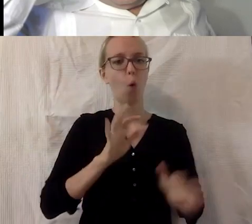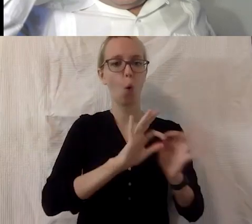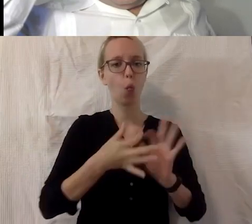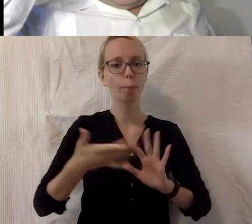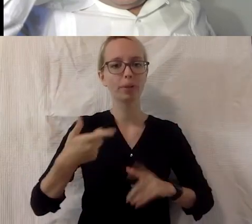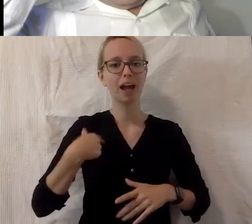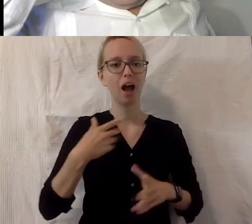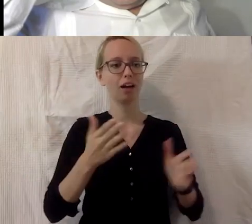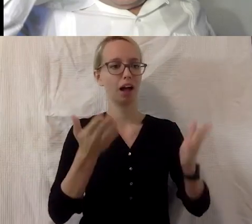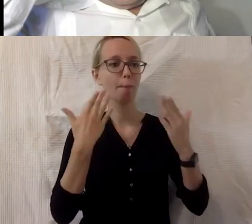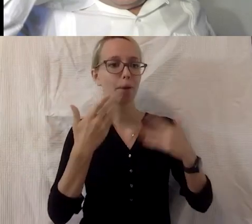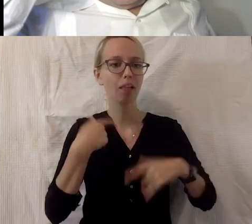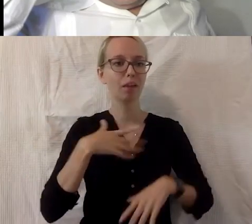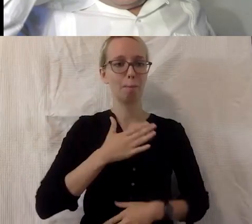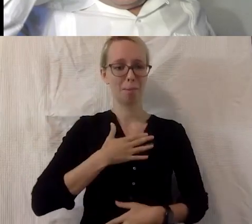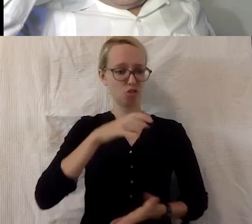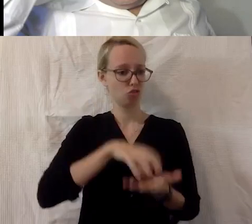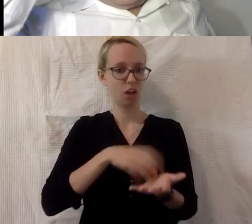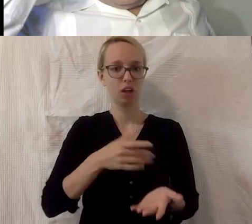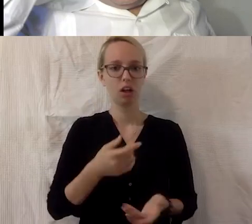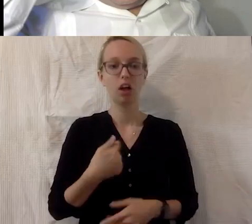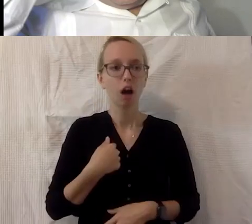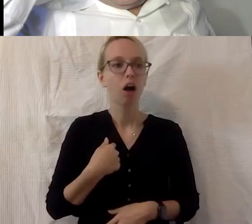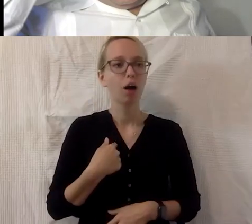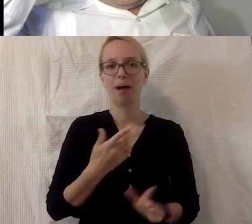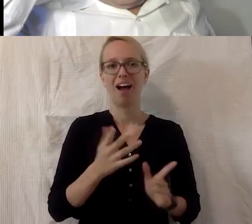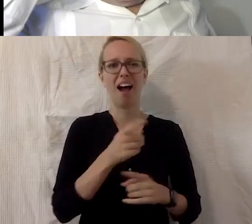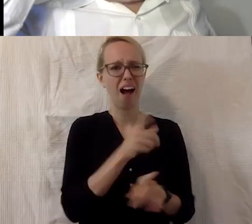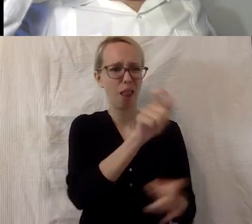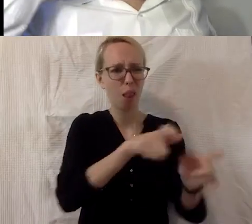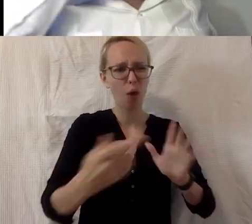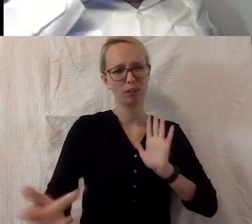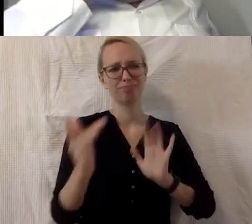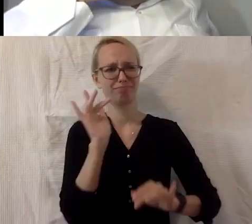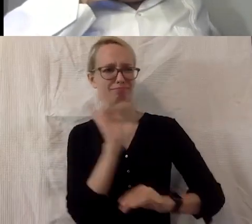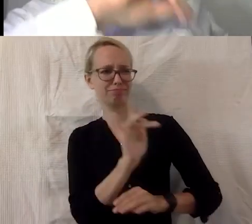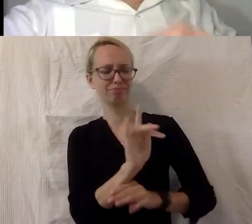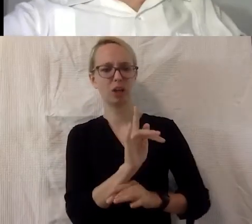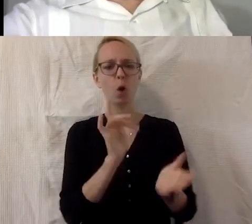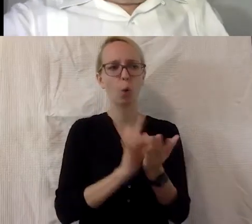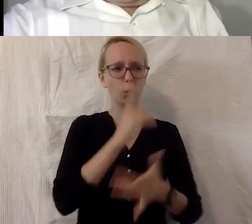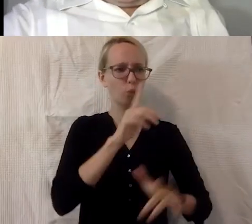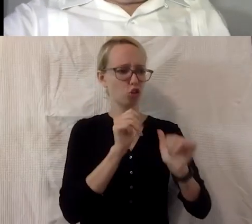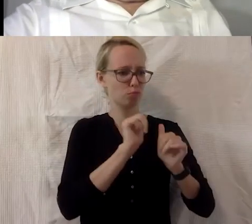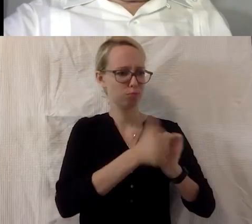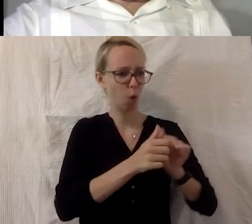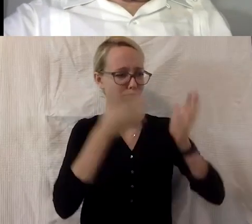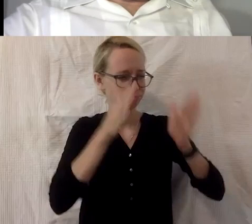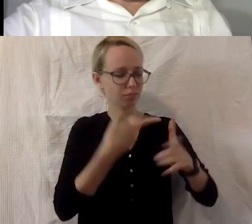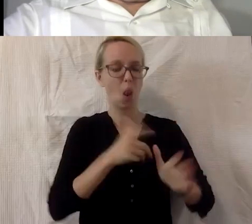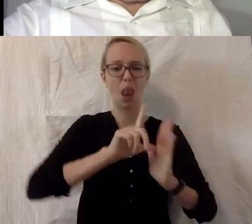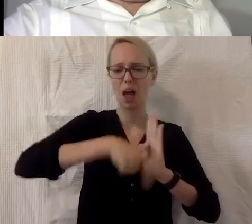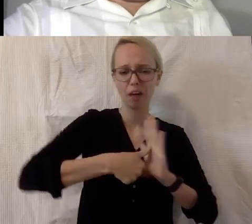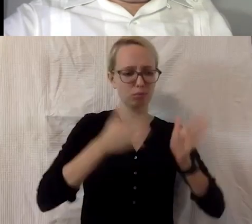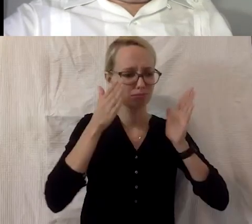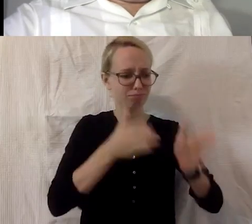weil wir haben ja am Ende eine Abstimmung gemacht und da waren die Leute dagegen. Und das ging nur um Sport und nur um Leistung. Und ich hätte es so wichtig gefunden, dass